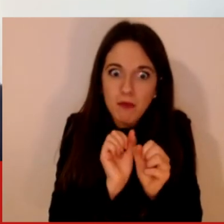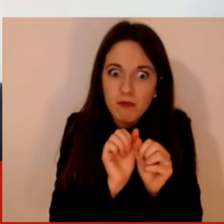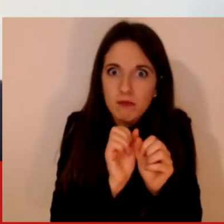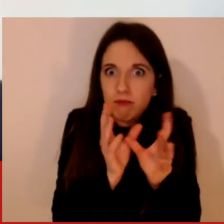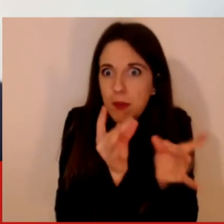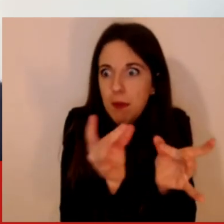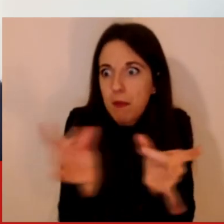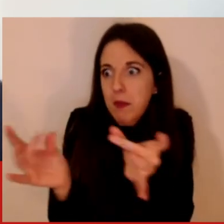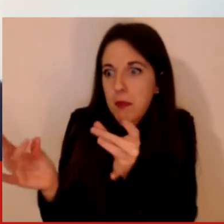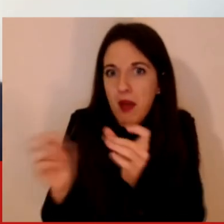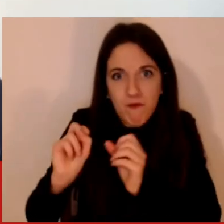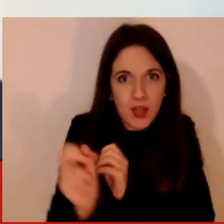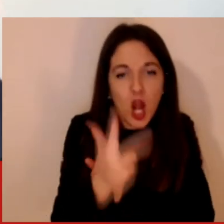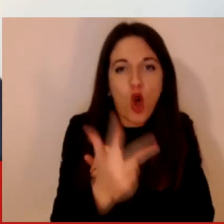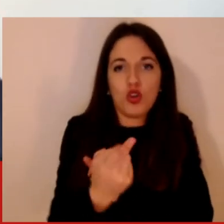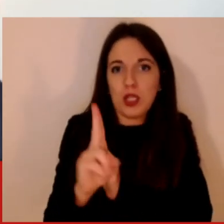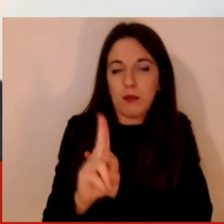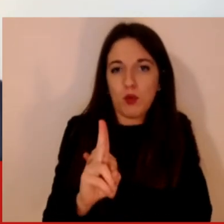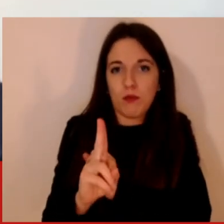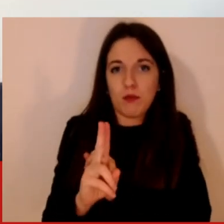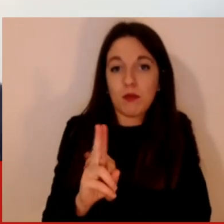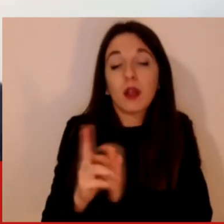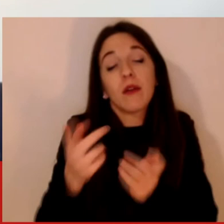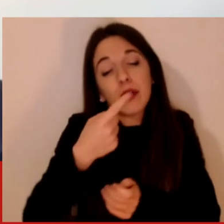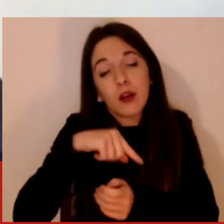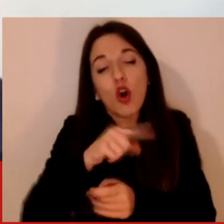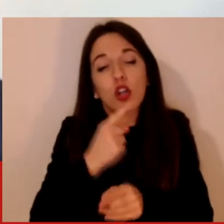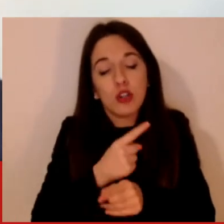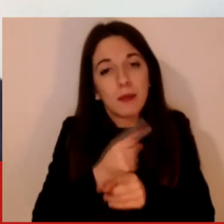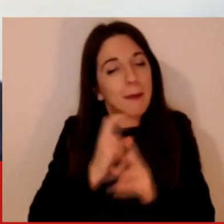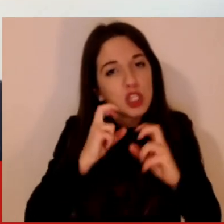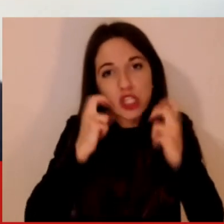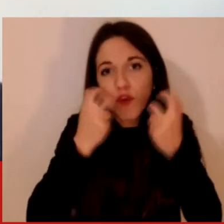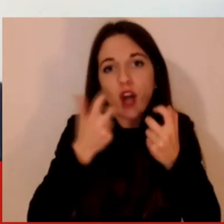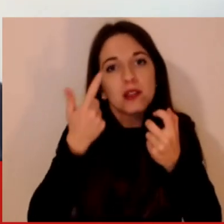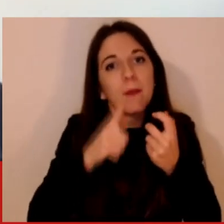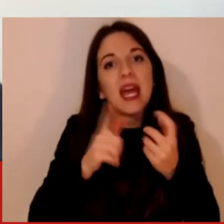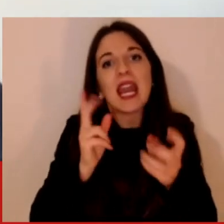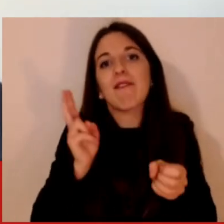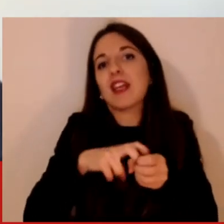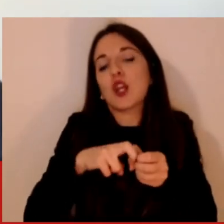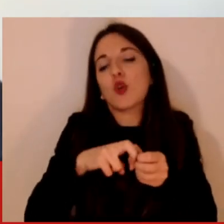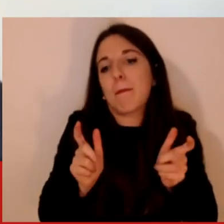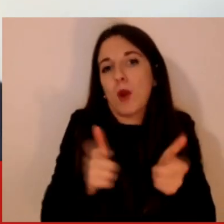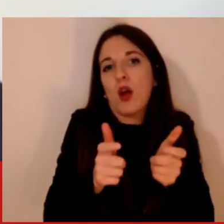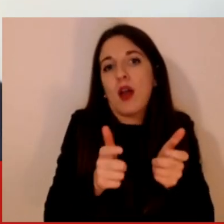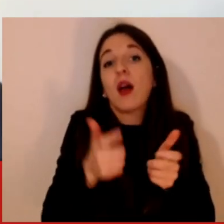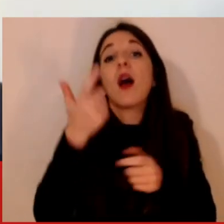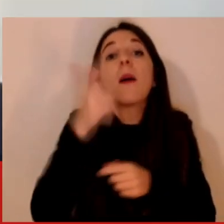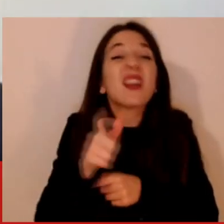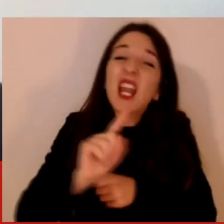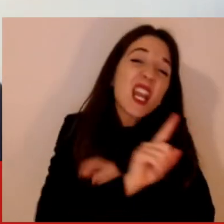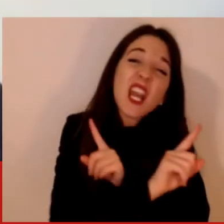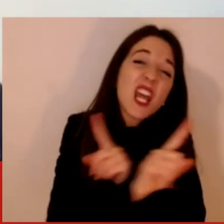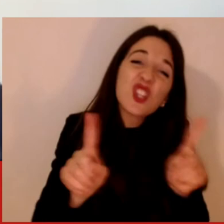il virus. Io qui di nuovo faccio un invito sempre a tutti, nessuno vuole le chiusure ed è un